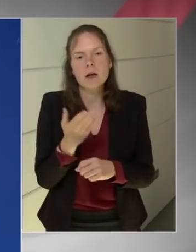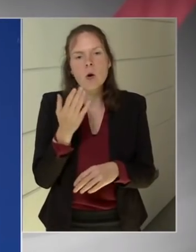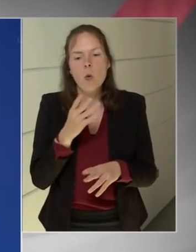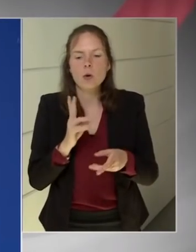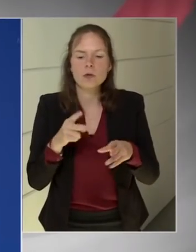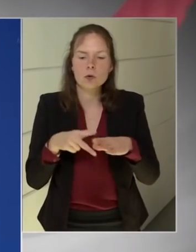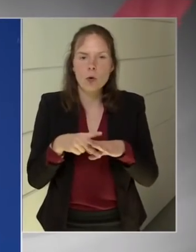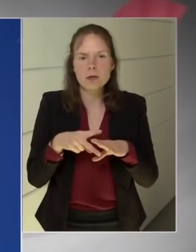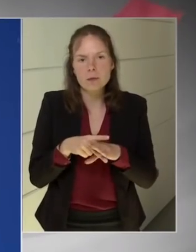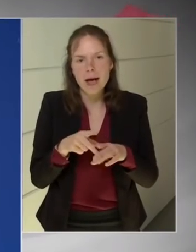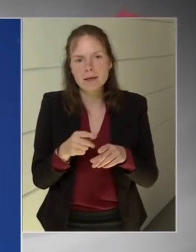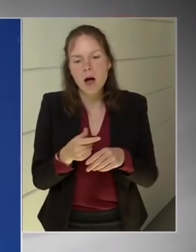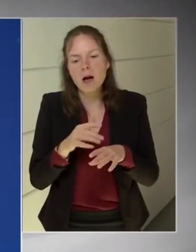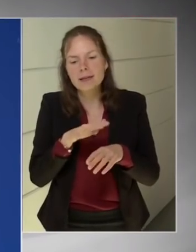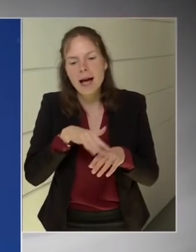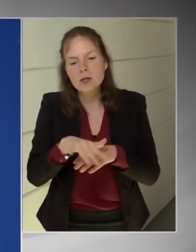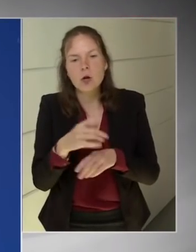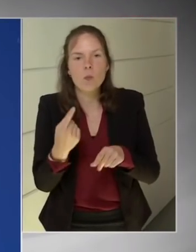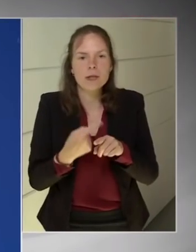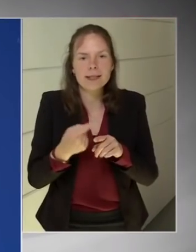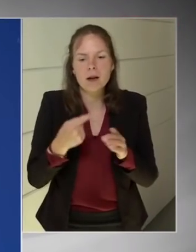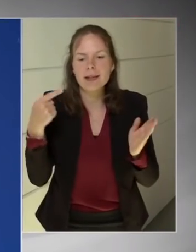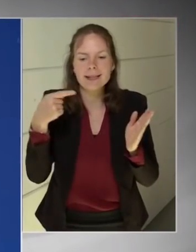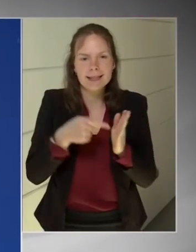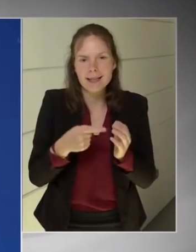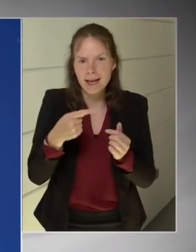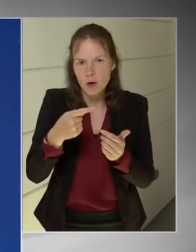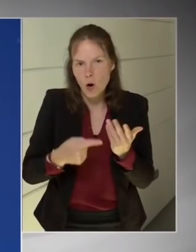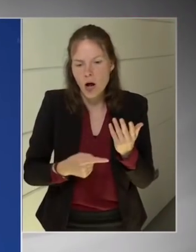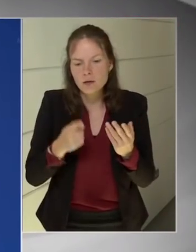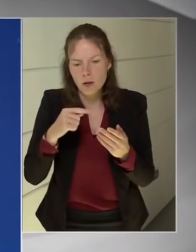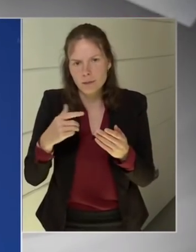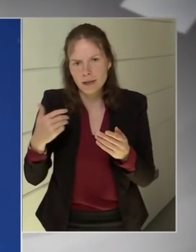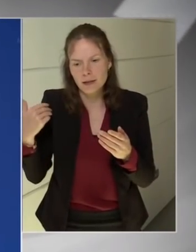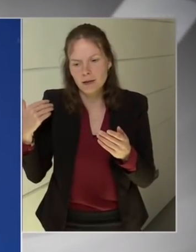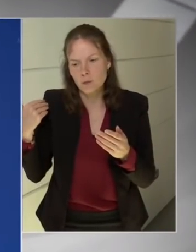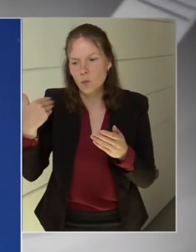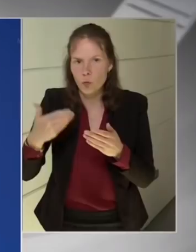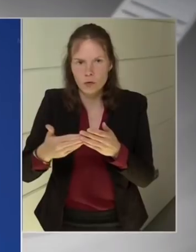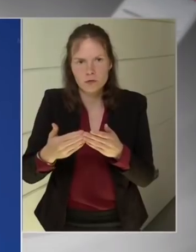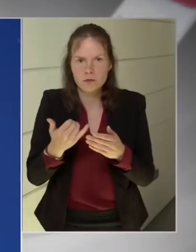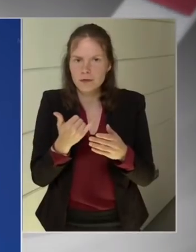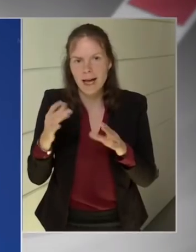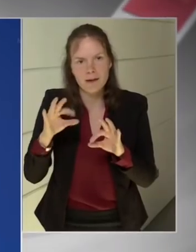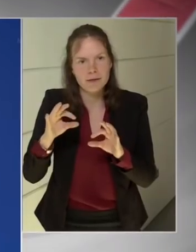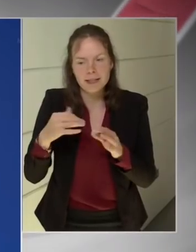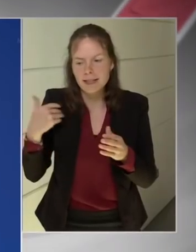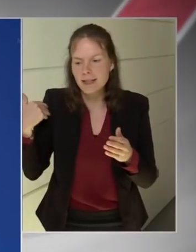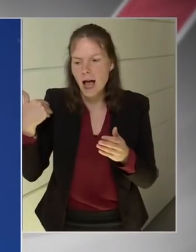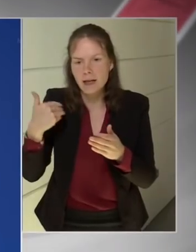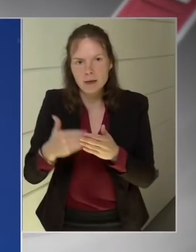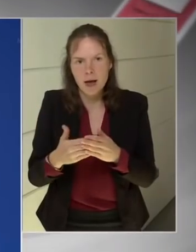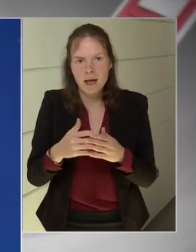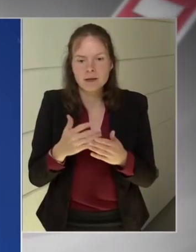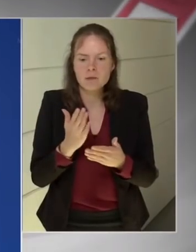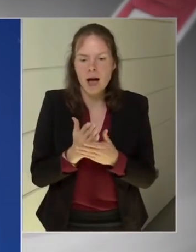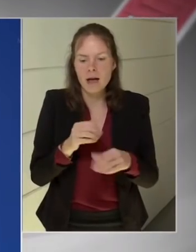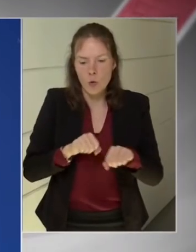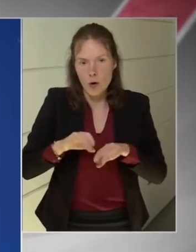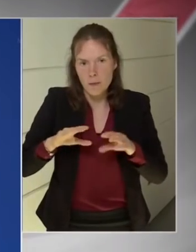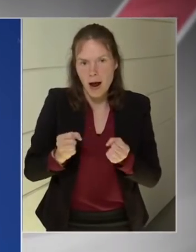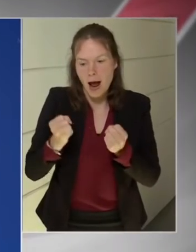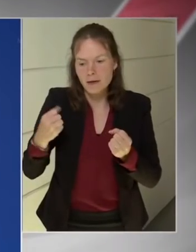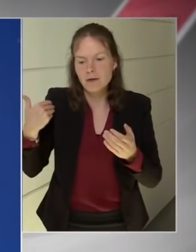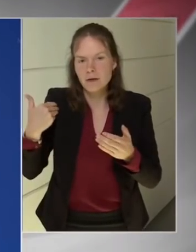kiszámítható legyen, és úgy tudjuk ezt a kiszámíthatóságot fenntartani, megőrizni, hogy ekközben mindazokat a nagy